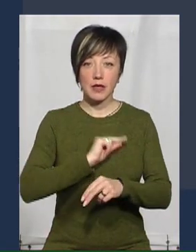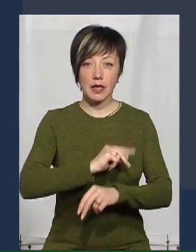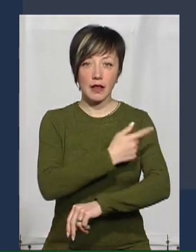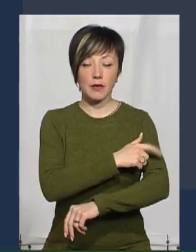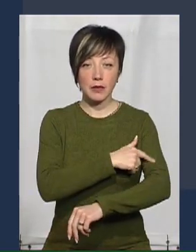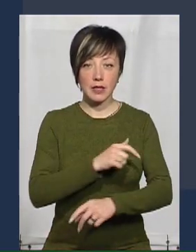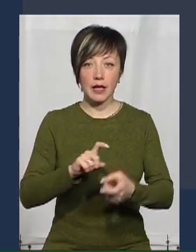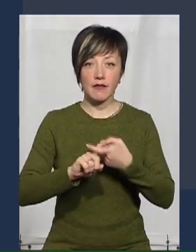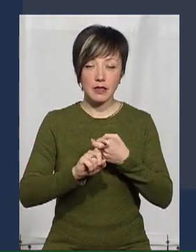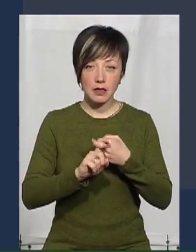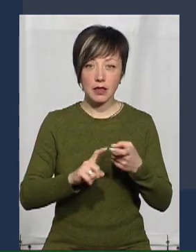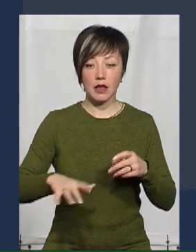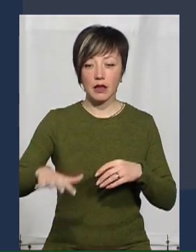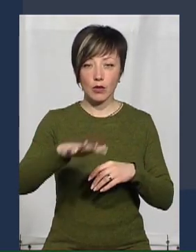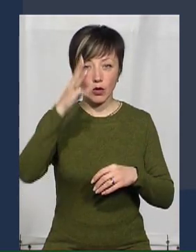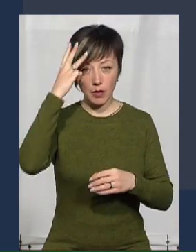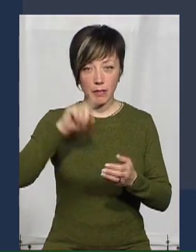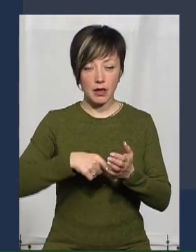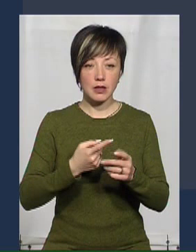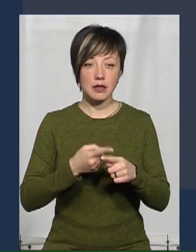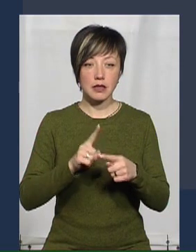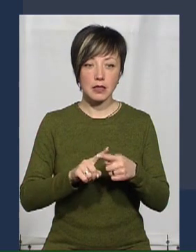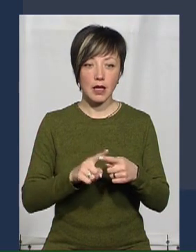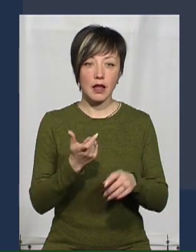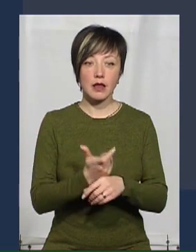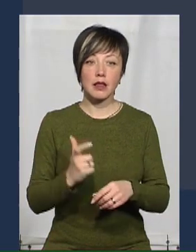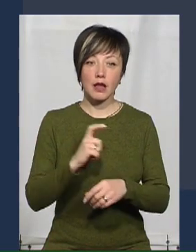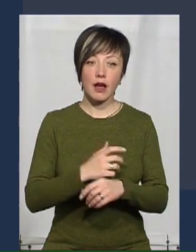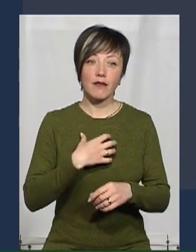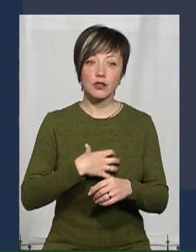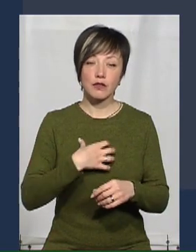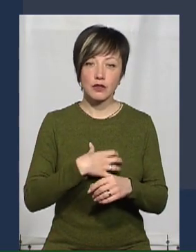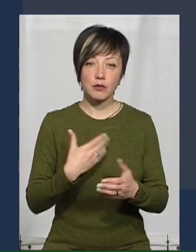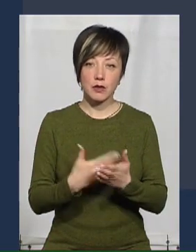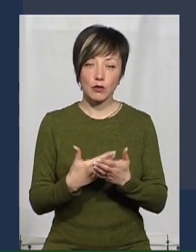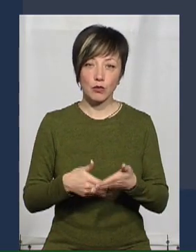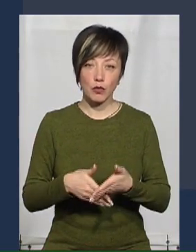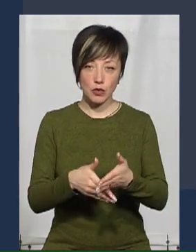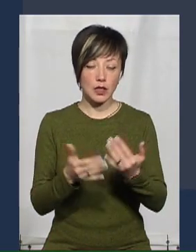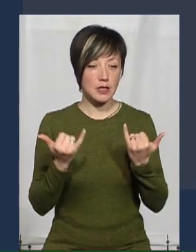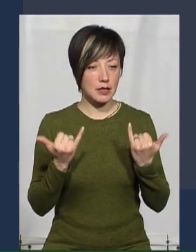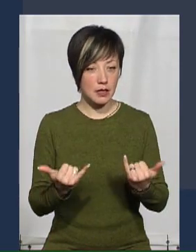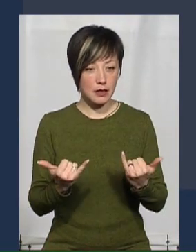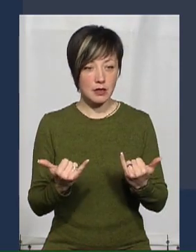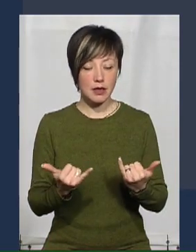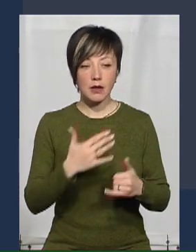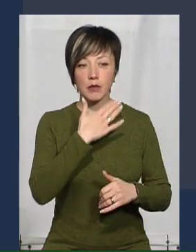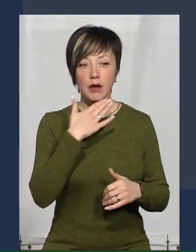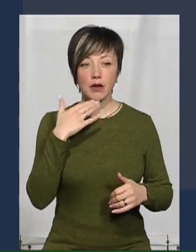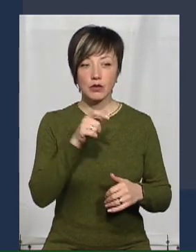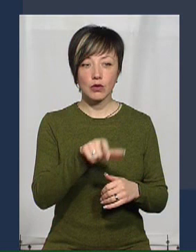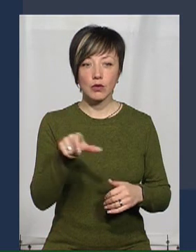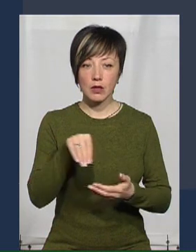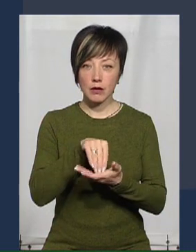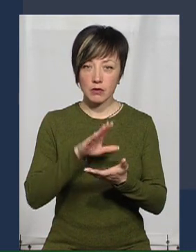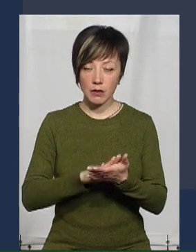лікарень, які працюють на території Хмельницького. Це найважливіше, чим можна, наприклад, допомогти саме зараз. Величезна кількість людей стоять на